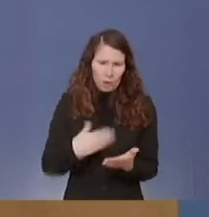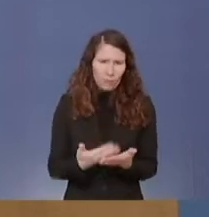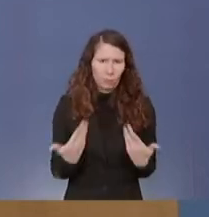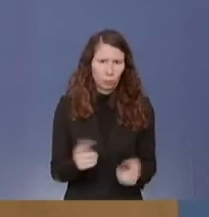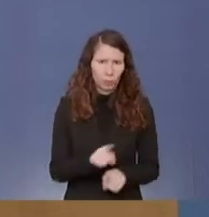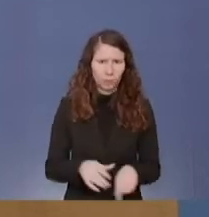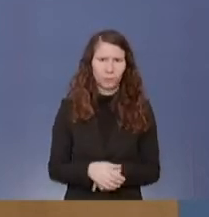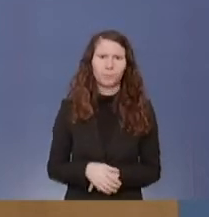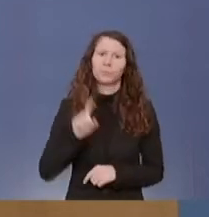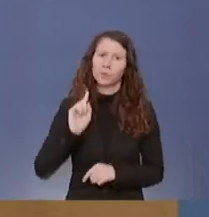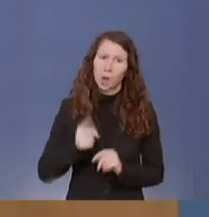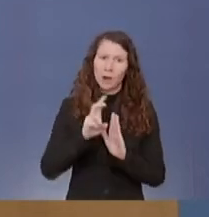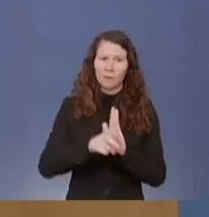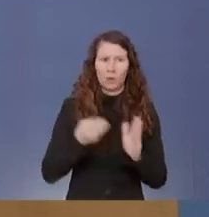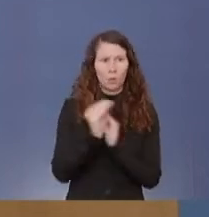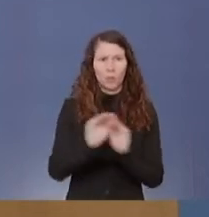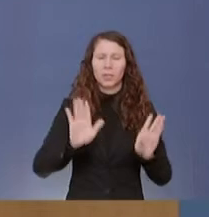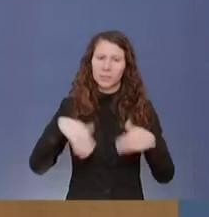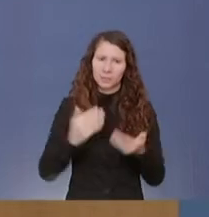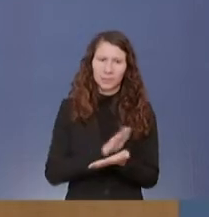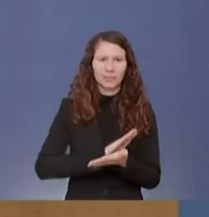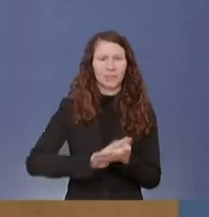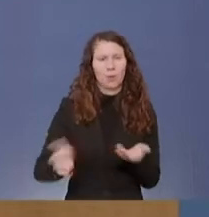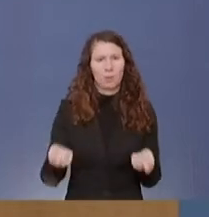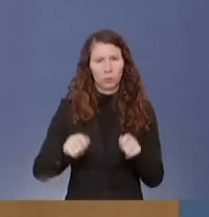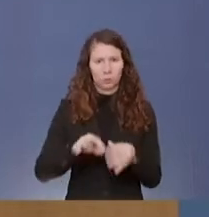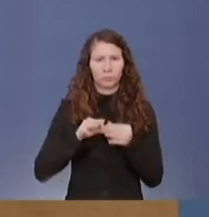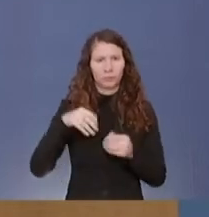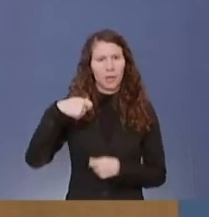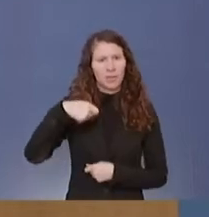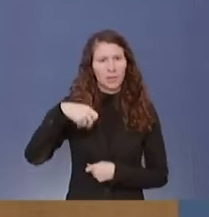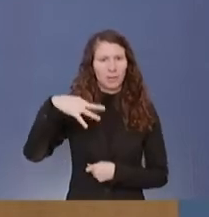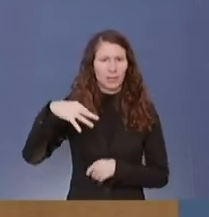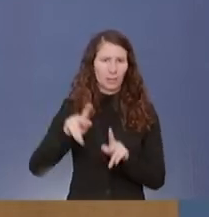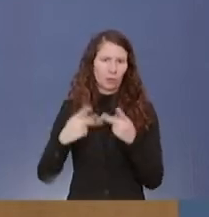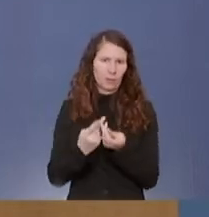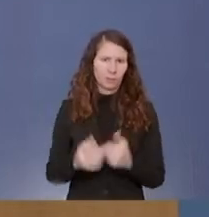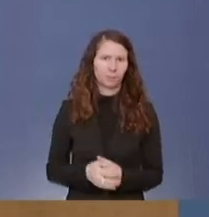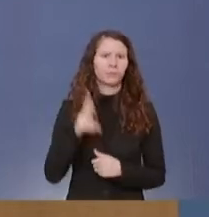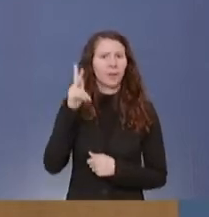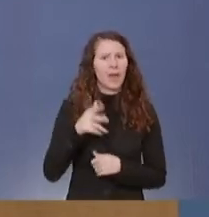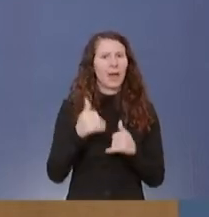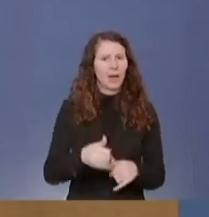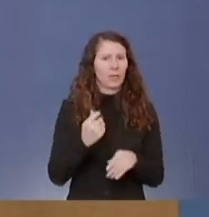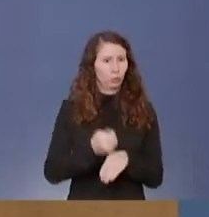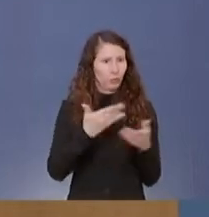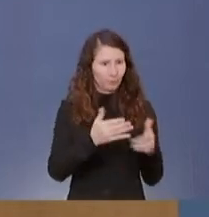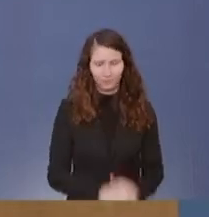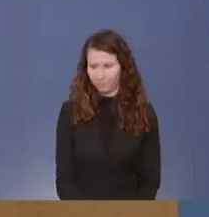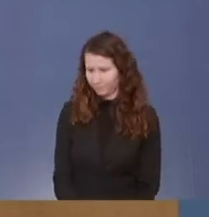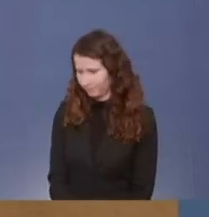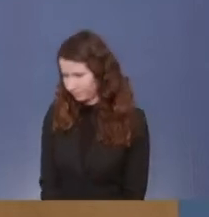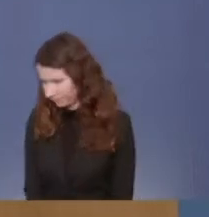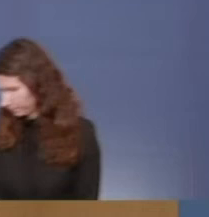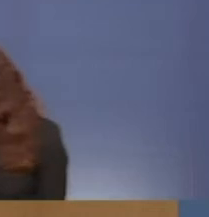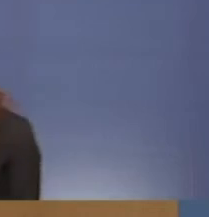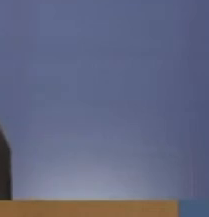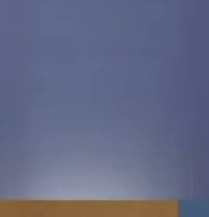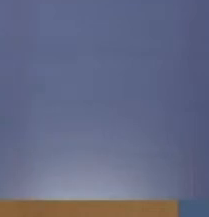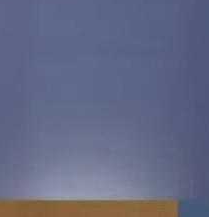nochmal, es gibt ja auch hier eine klare Beschlusslage der Ministerpräsidentenkonferenzen. Herr Ratschulter. Herr Seibert, eine